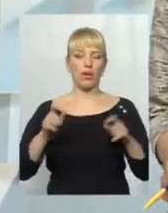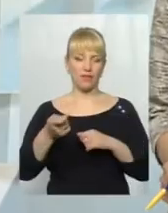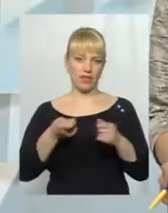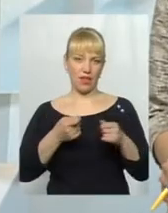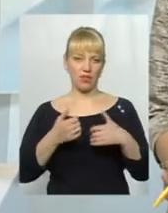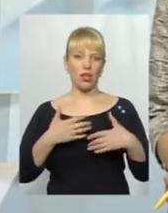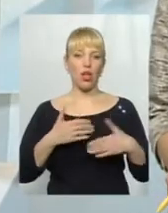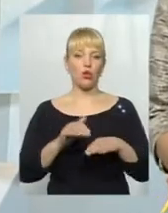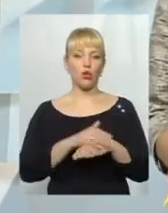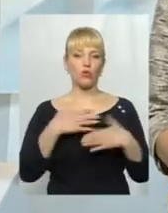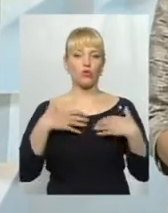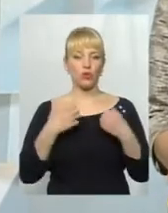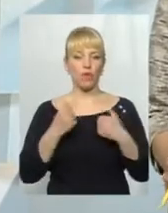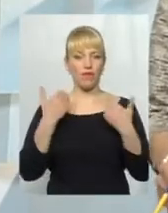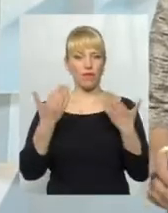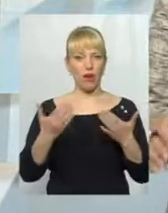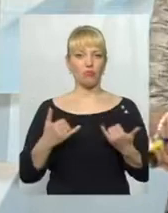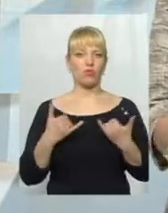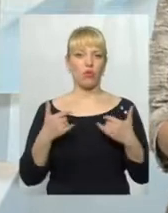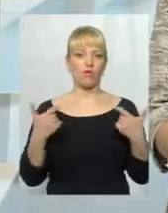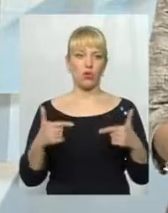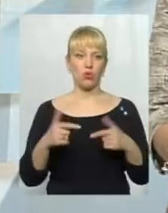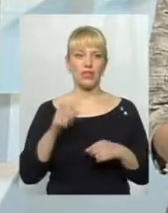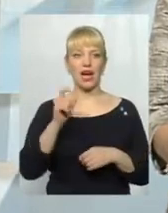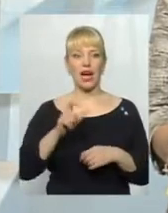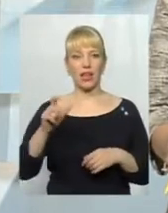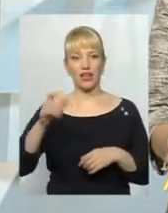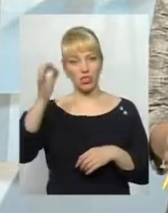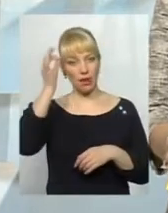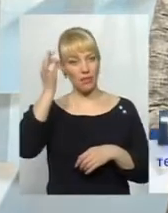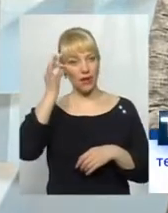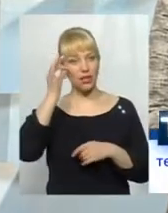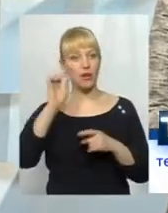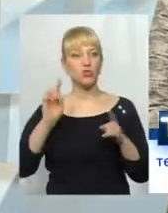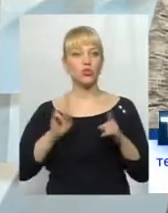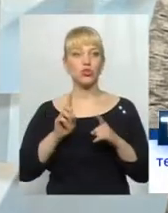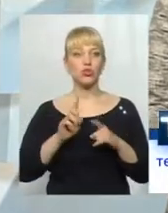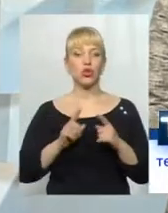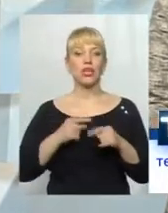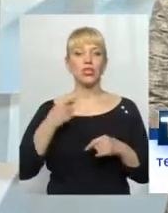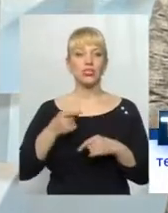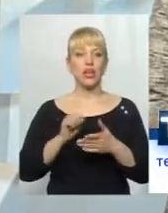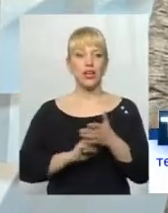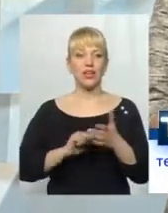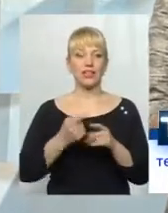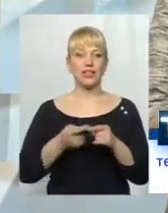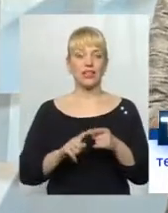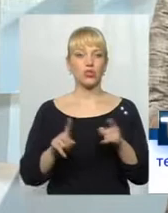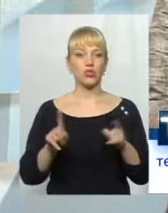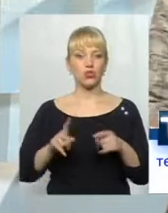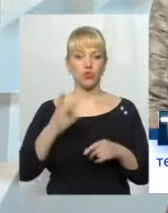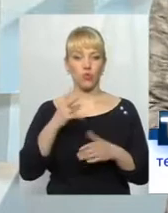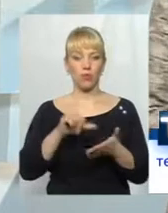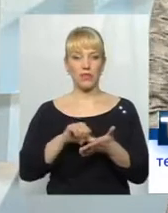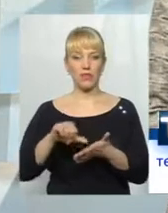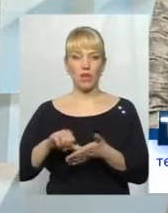гості. все-таки для дитячих нагадаю, що через те, що двох